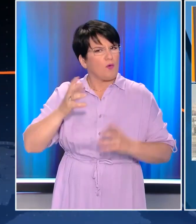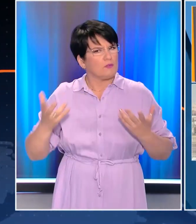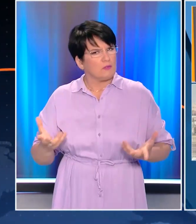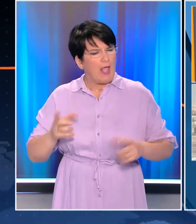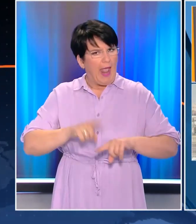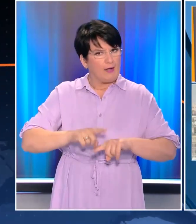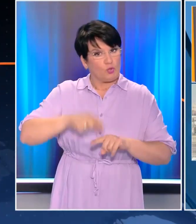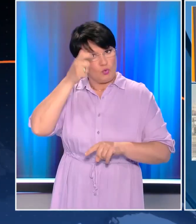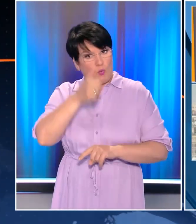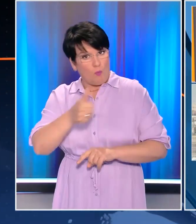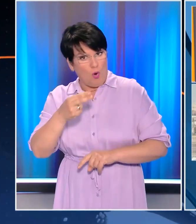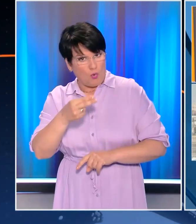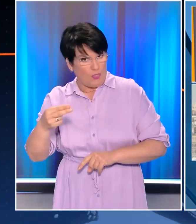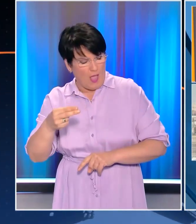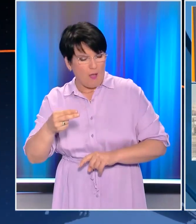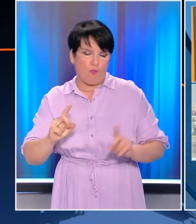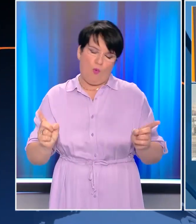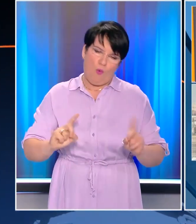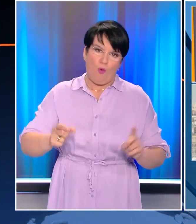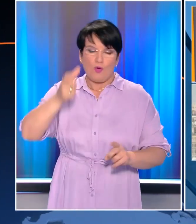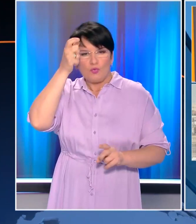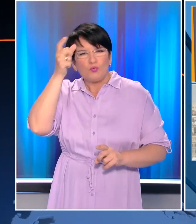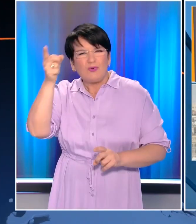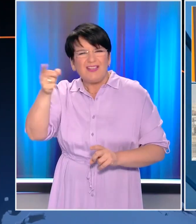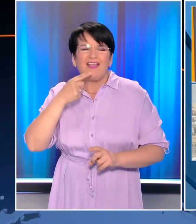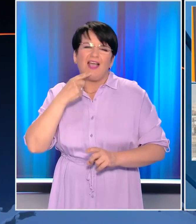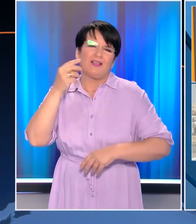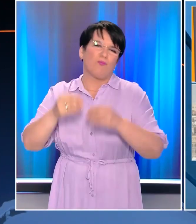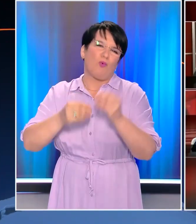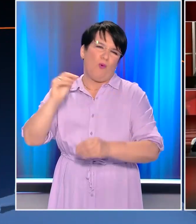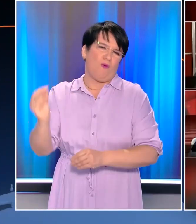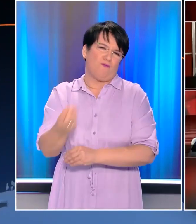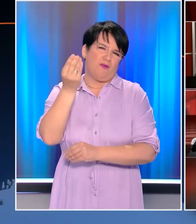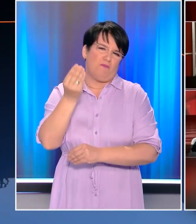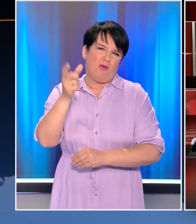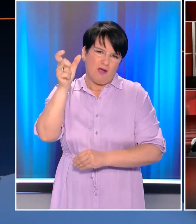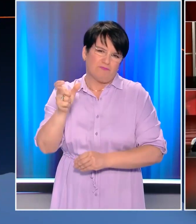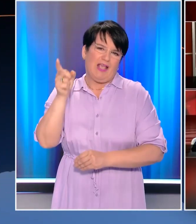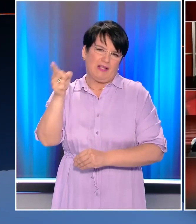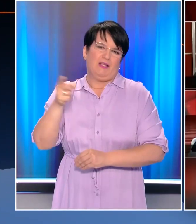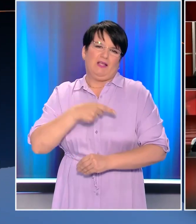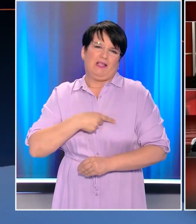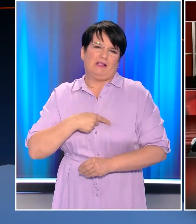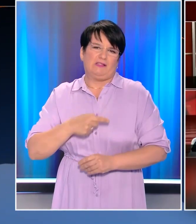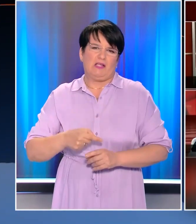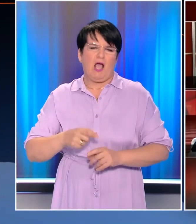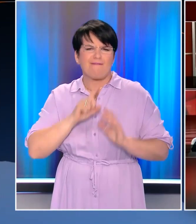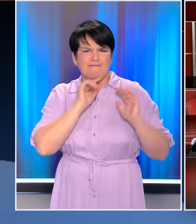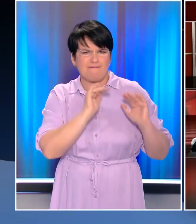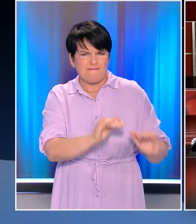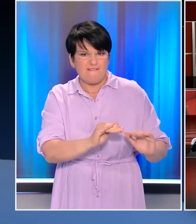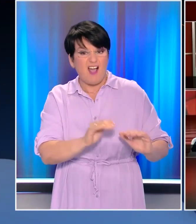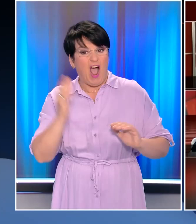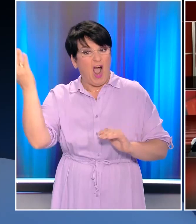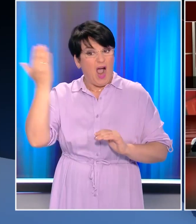ελληνο-τουρκικό πρόβλημα. Είναι η φύση της τουρκικής ηγεσίας, είναι η φύση της τουρκικής πολιτικής. Bunlara devam eder, bunlar üzerinden Τυρκία για